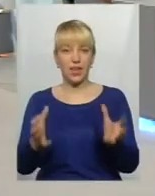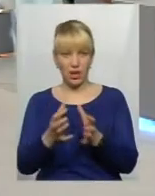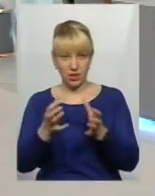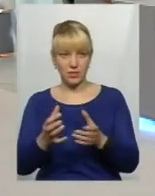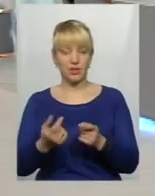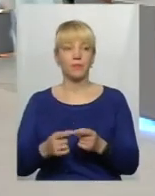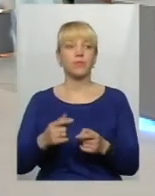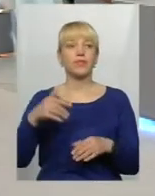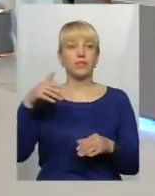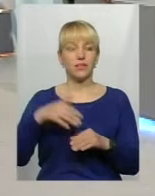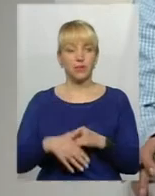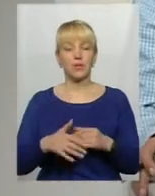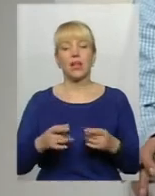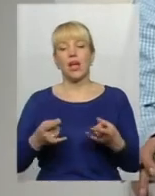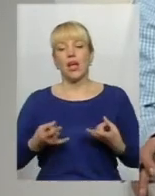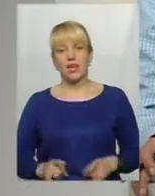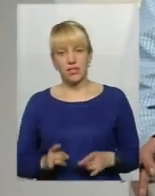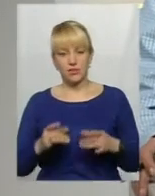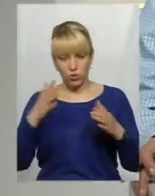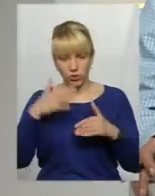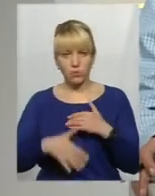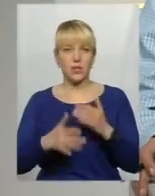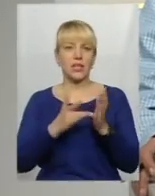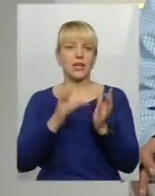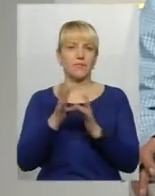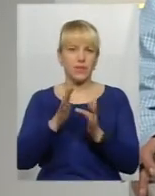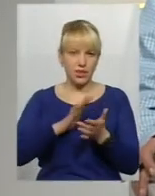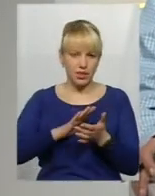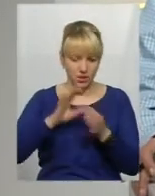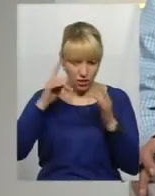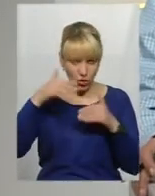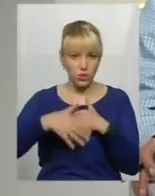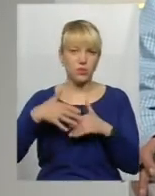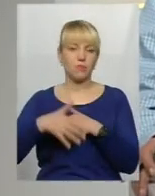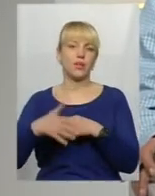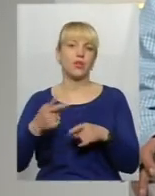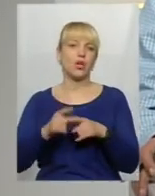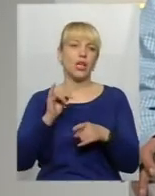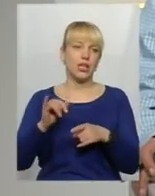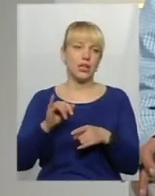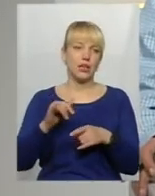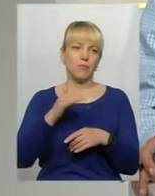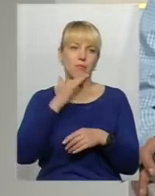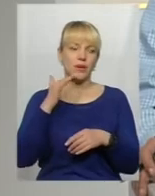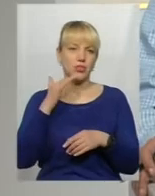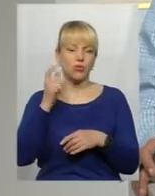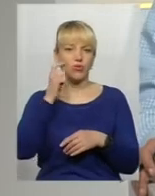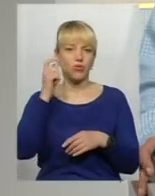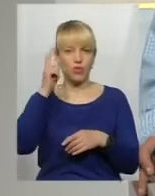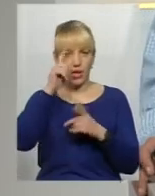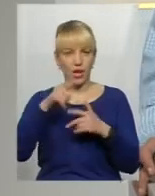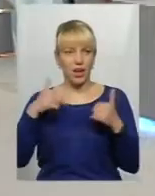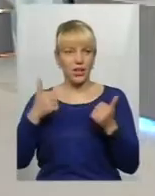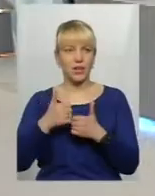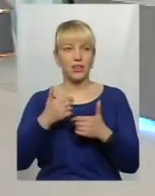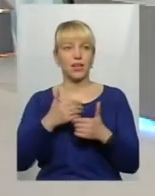Великий день зрозуміло, Різдво зрозуміло. Новий рік, ну, це вже, мабуть, традиційно, це вже з радянського часу, тому що, ну, в багатьох країнах, ми знаємо, його навіть не